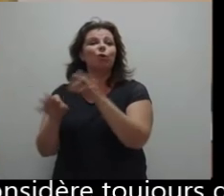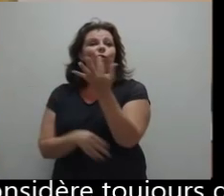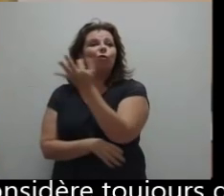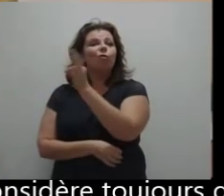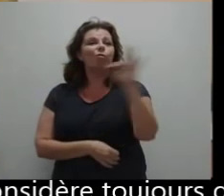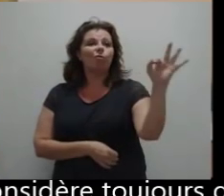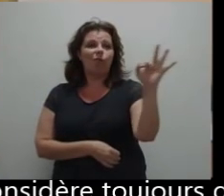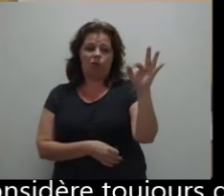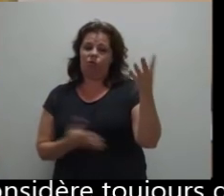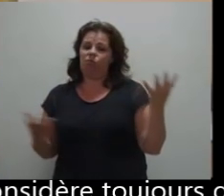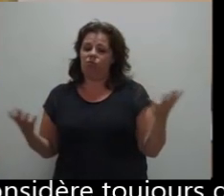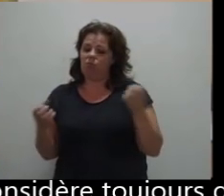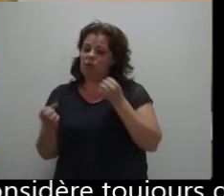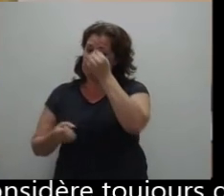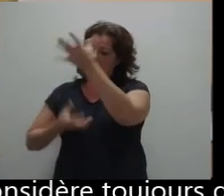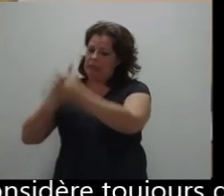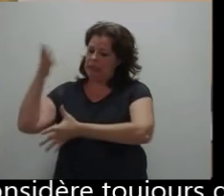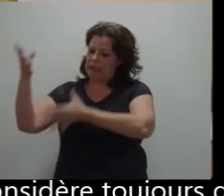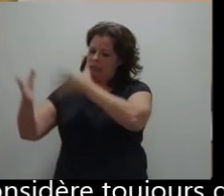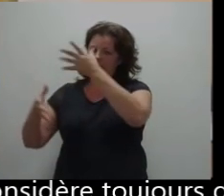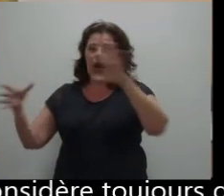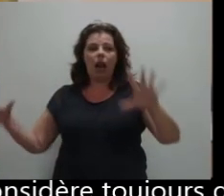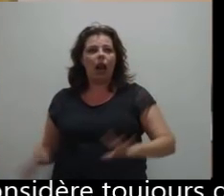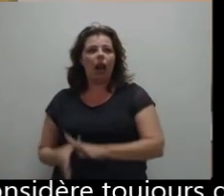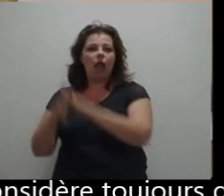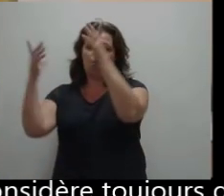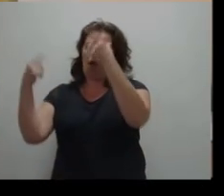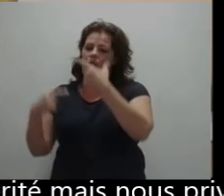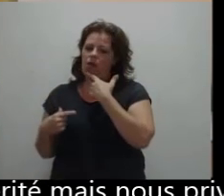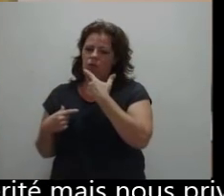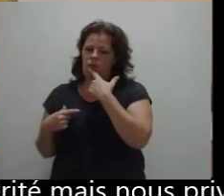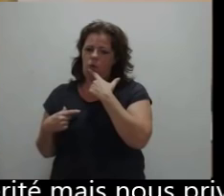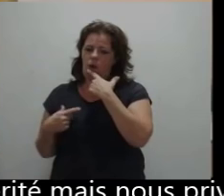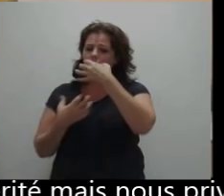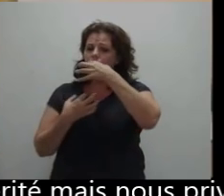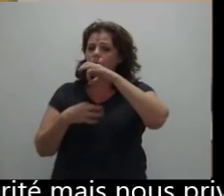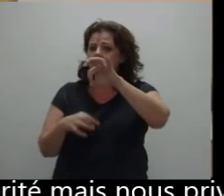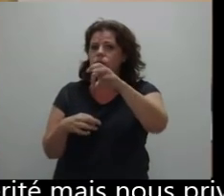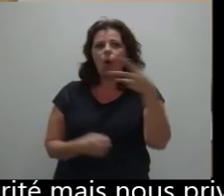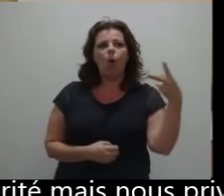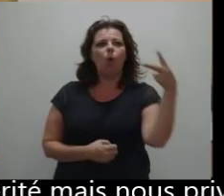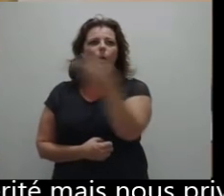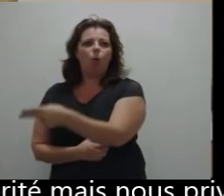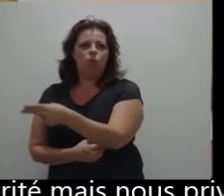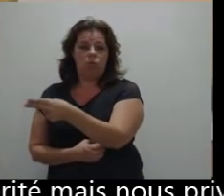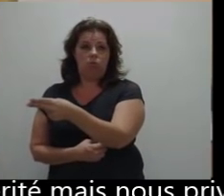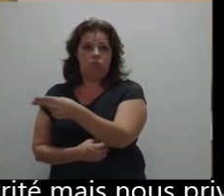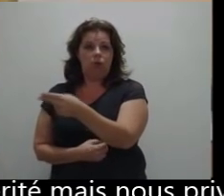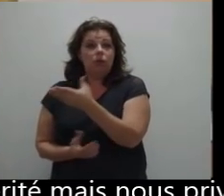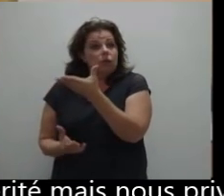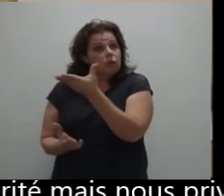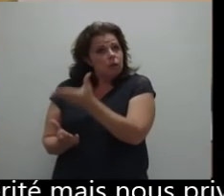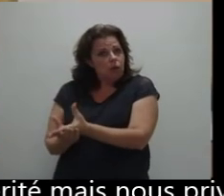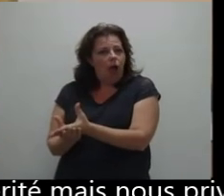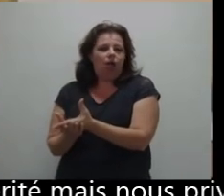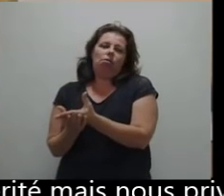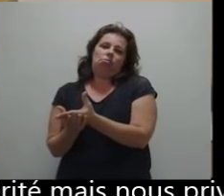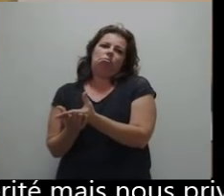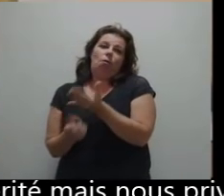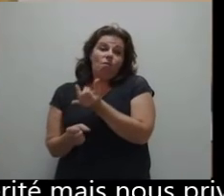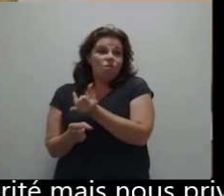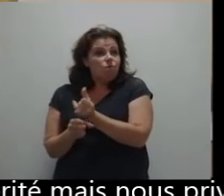langue signée française fait obstacle à la parole vocale. Non seulement cela est une contre